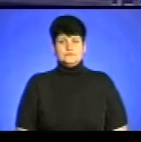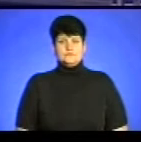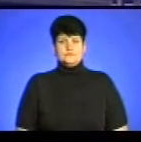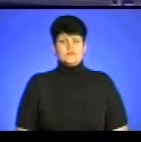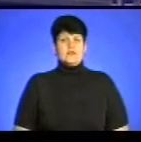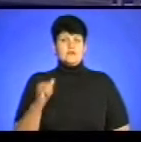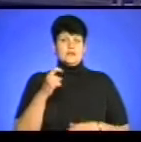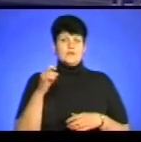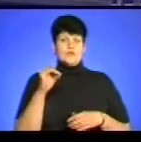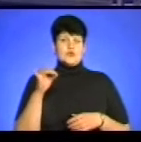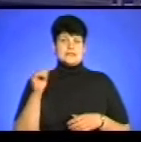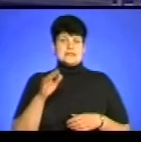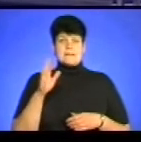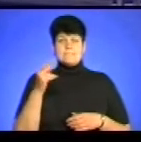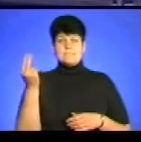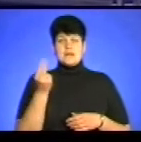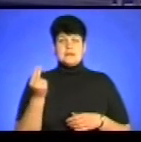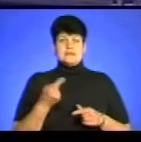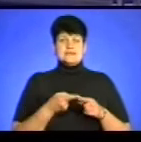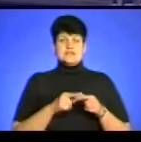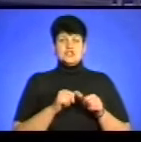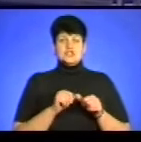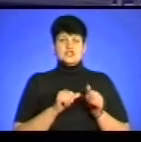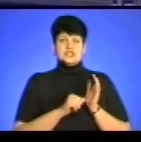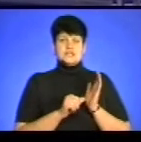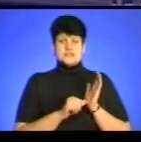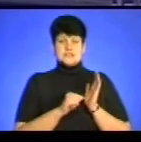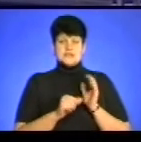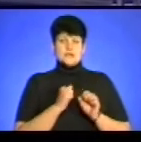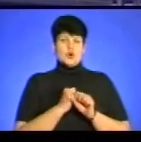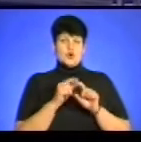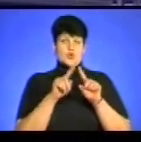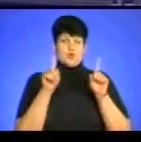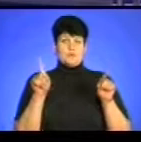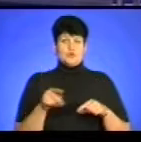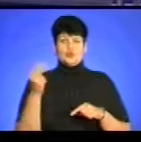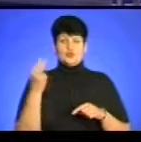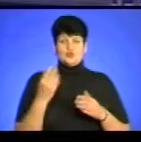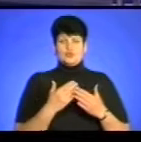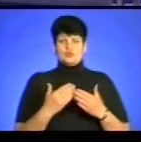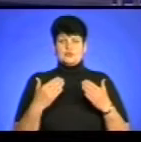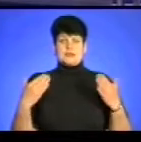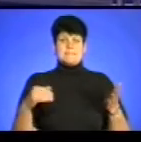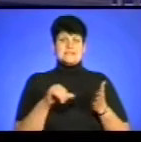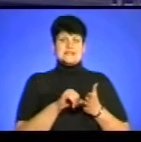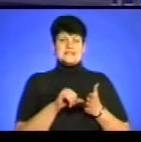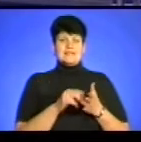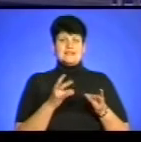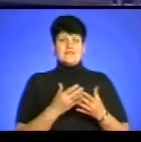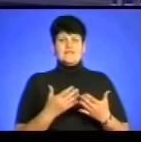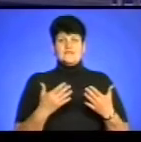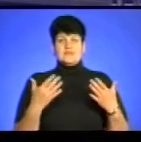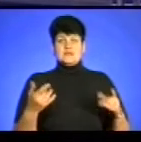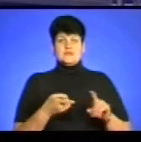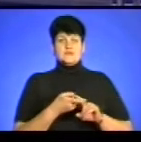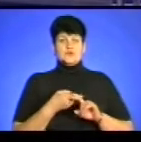Іван Хворостецький, малярство. Це 60 робіт із фондів Тернопільського художнього та краєзнавчого музеїв, представлених на виставці з